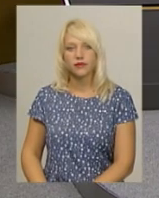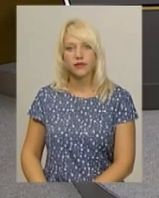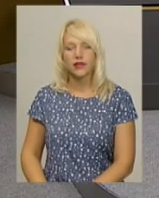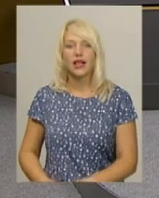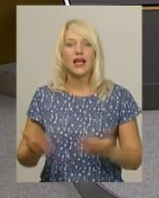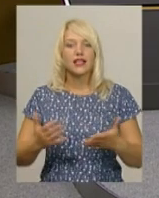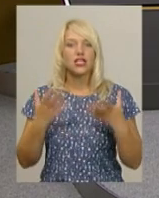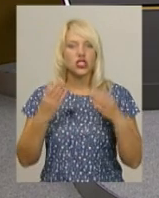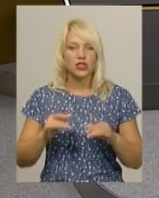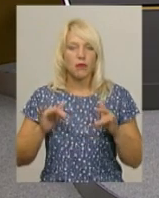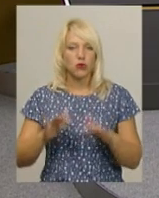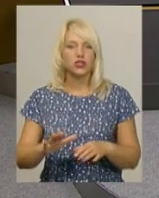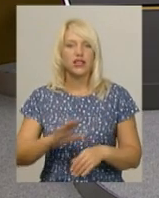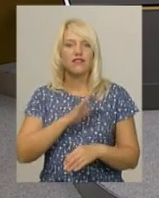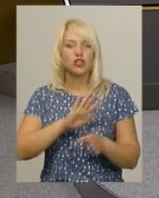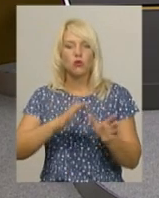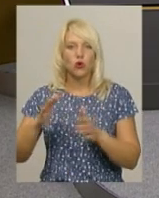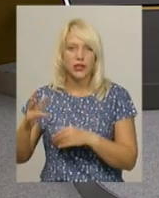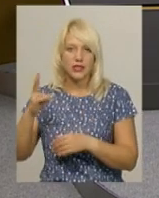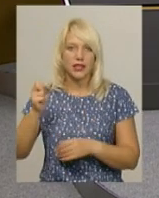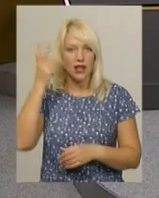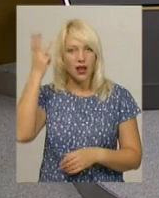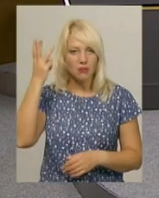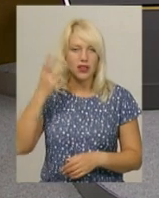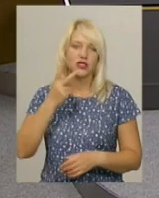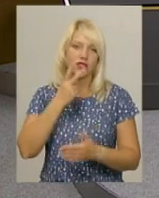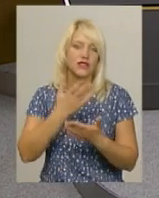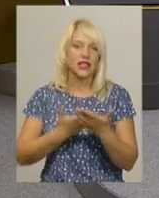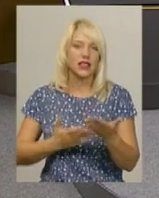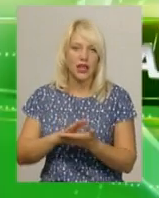Які ще події відбулися сьогодні на Хмельниччині, дивимося далі.